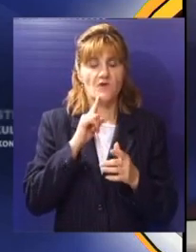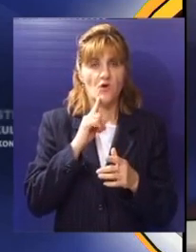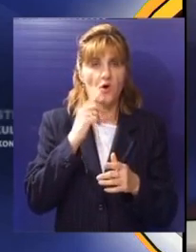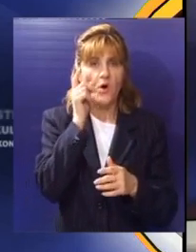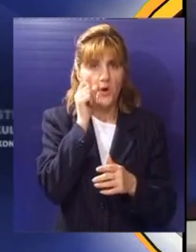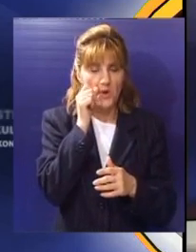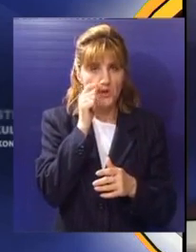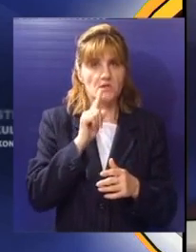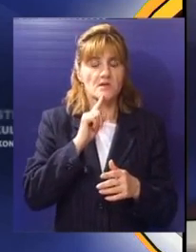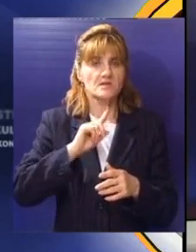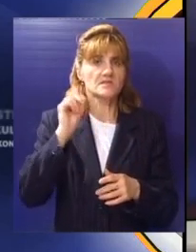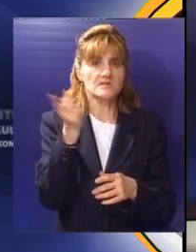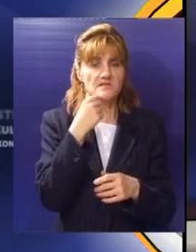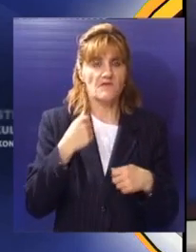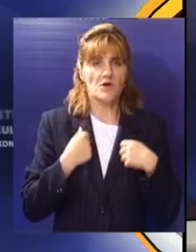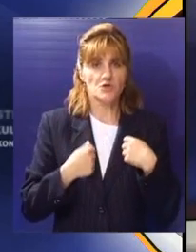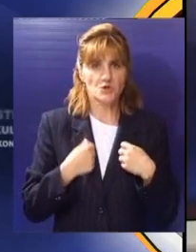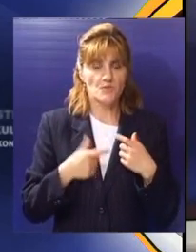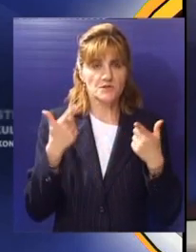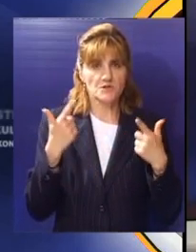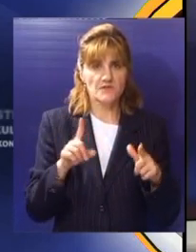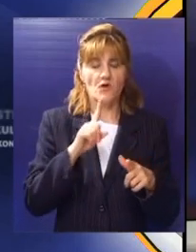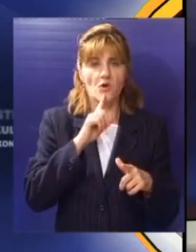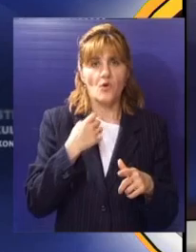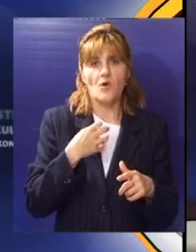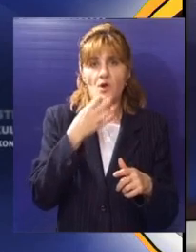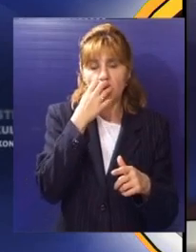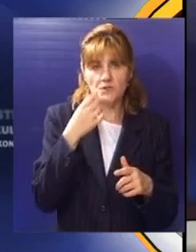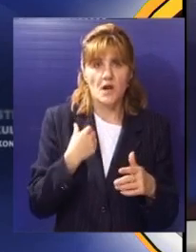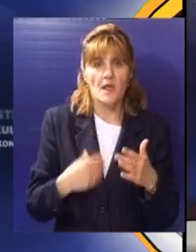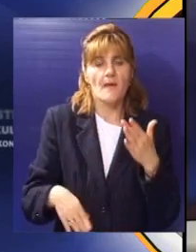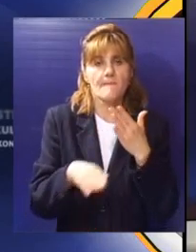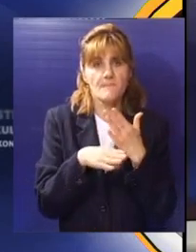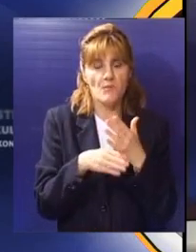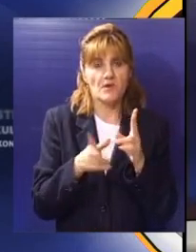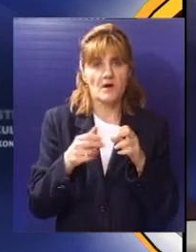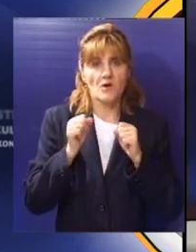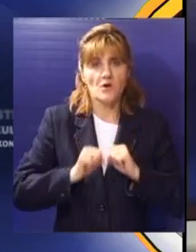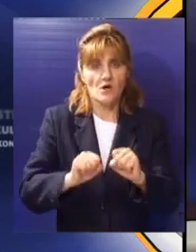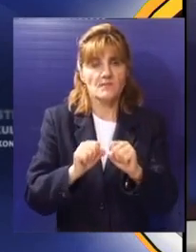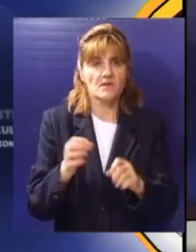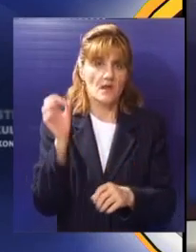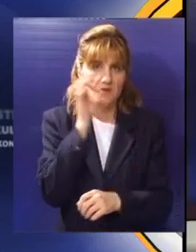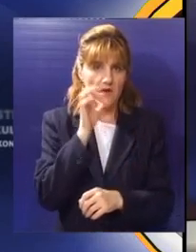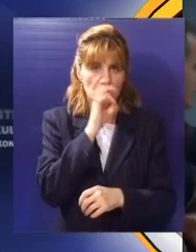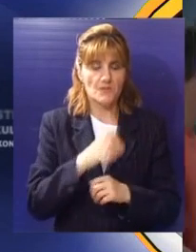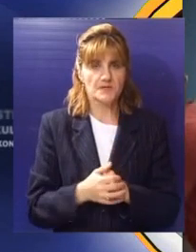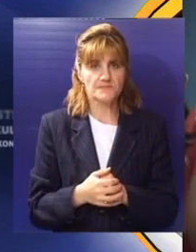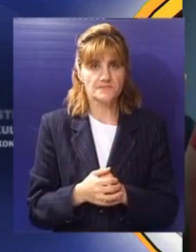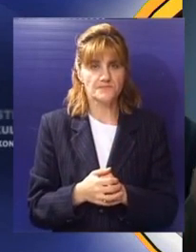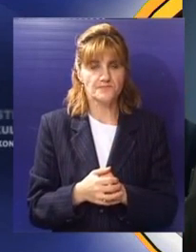zavisnicima roditeljima kao i svim drugim subotičanima koji žele da pomognu svojim bližnjima u rešavanju problema narkomanije.